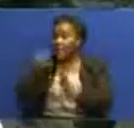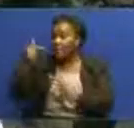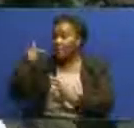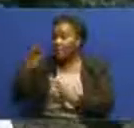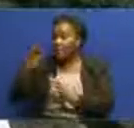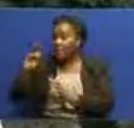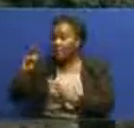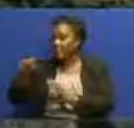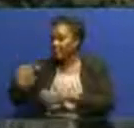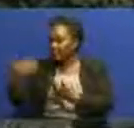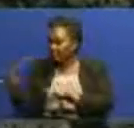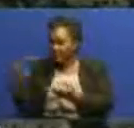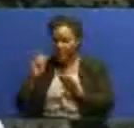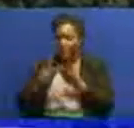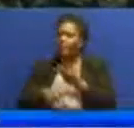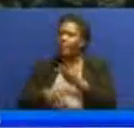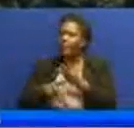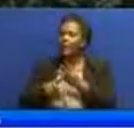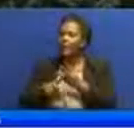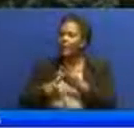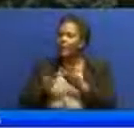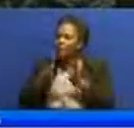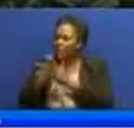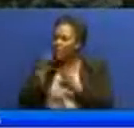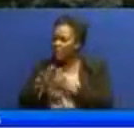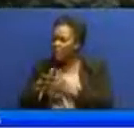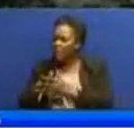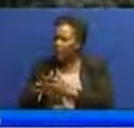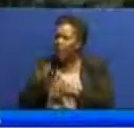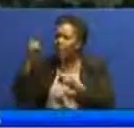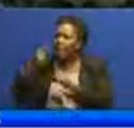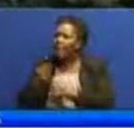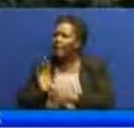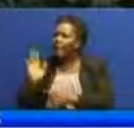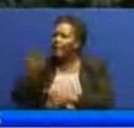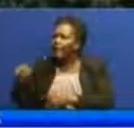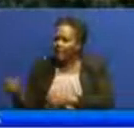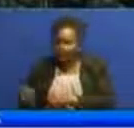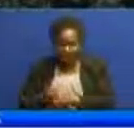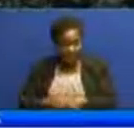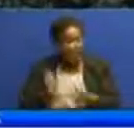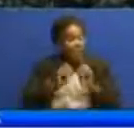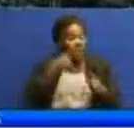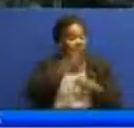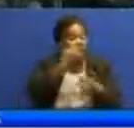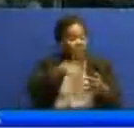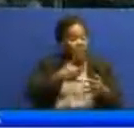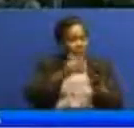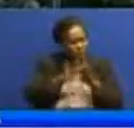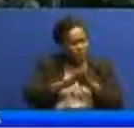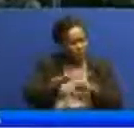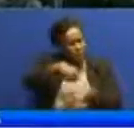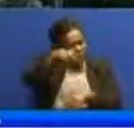ni kwa madhumuni ya kufungashia nini sasa wananchi wafanya biyashara wamekua wanavitumia mifungashio hivi